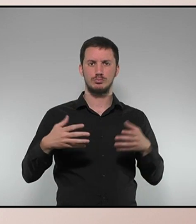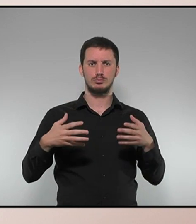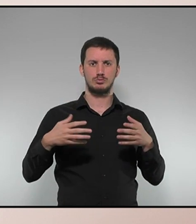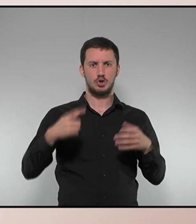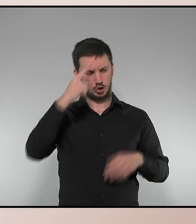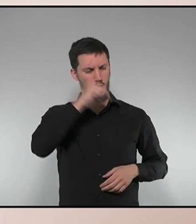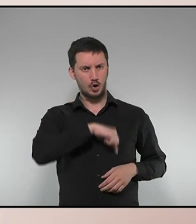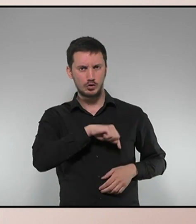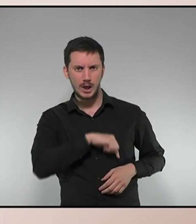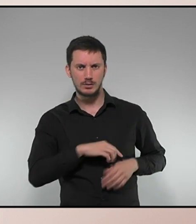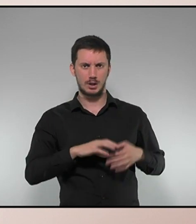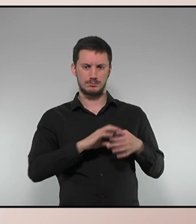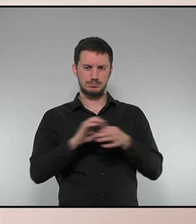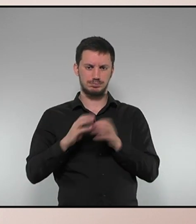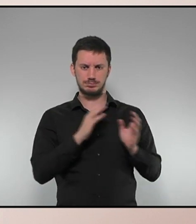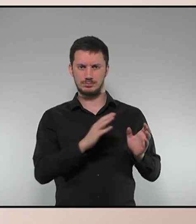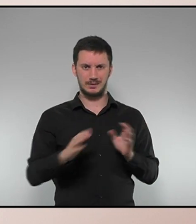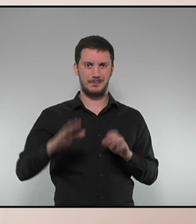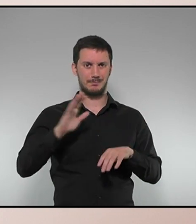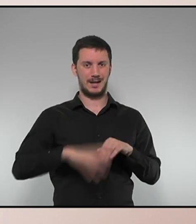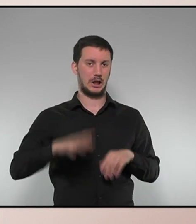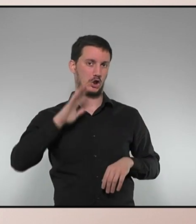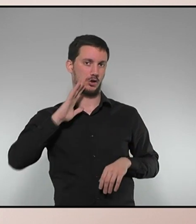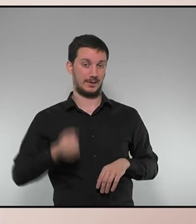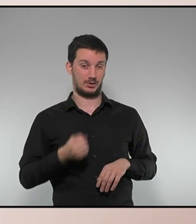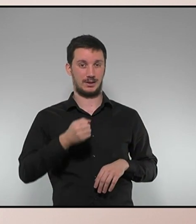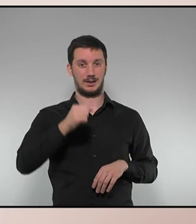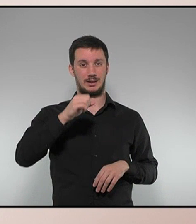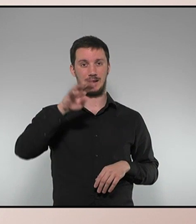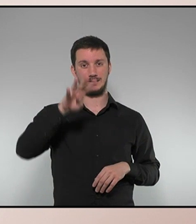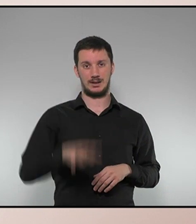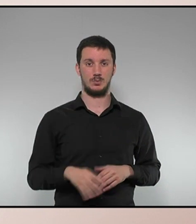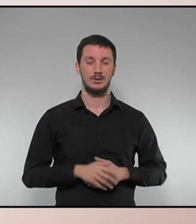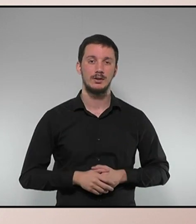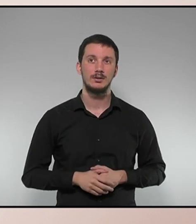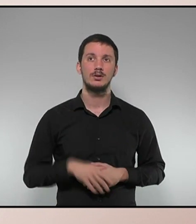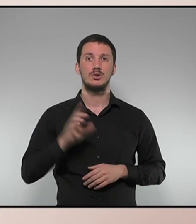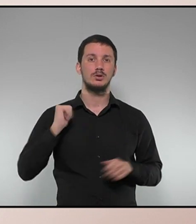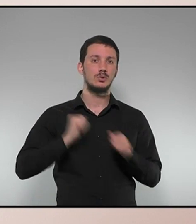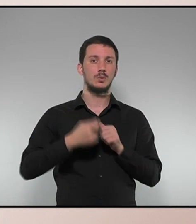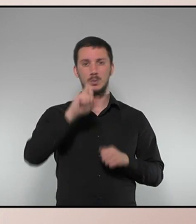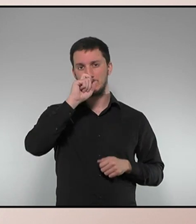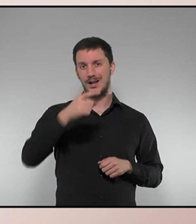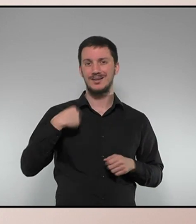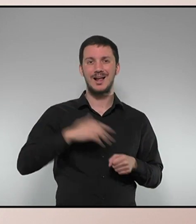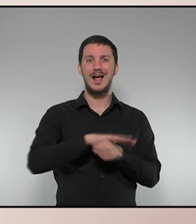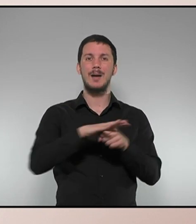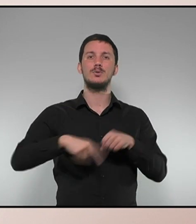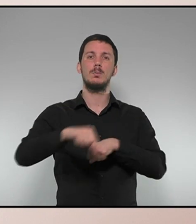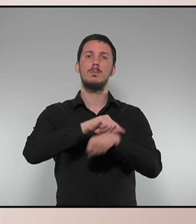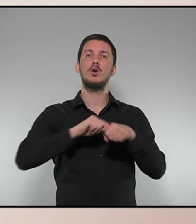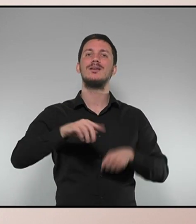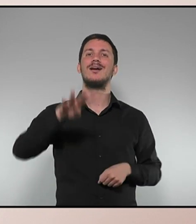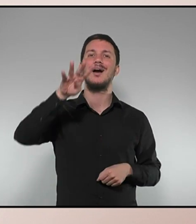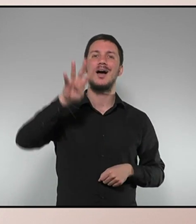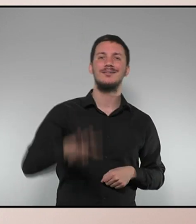consciència de governar Catalunya. Jo no sé i en la primera sessió de control d'un any que en l'àmbit de la política catalana